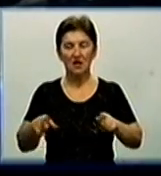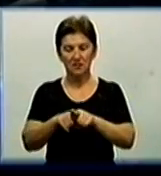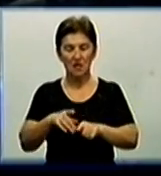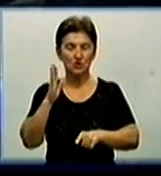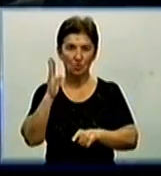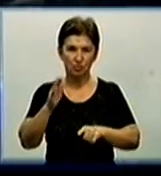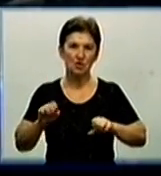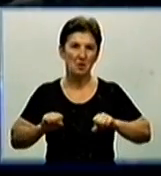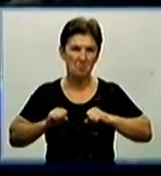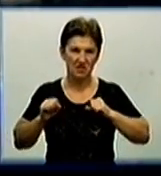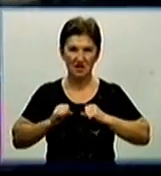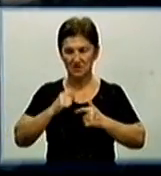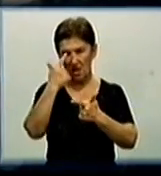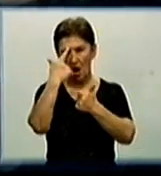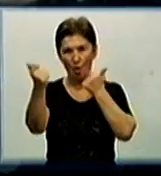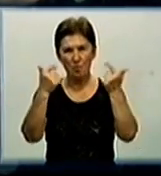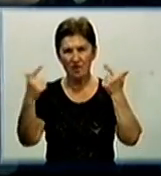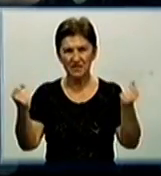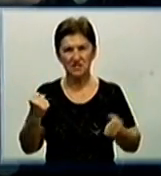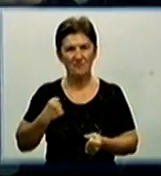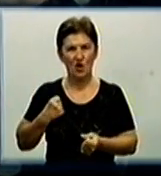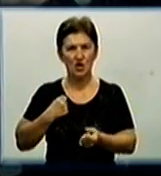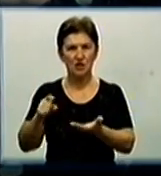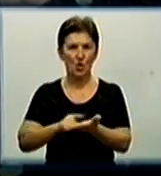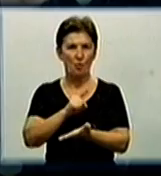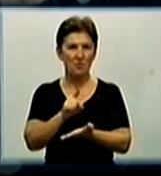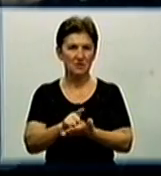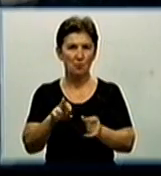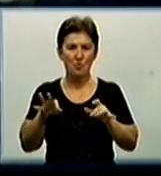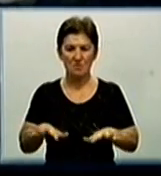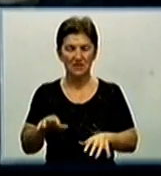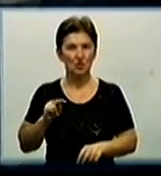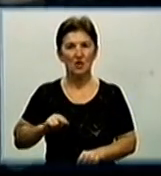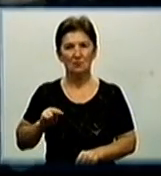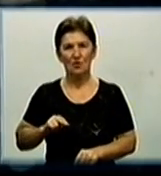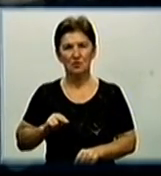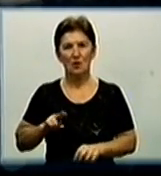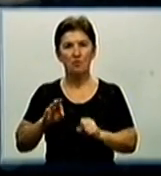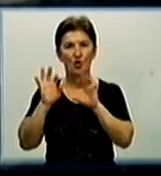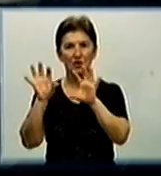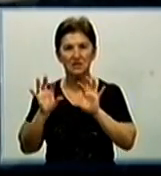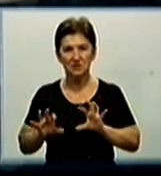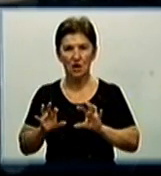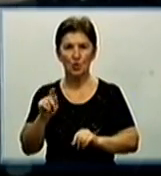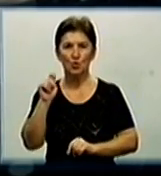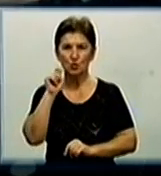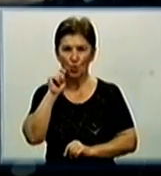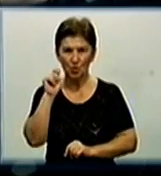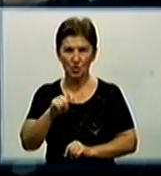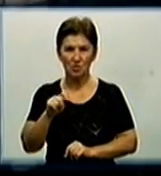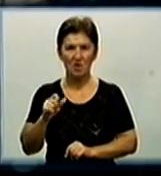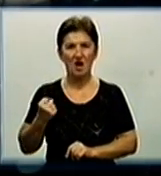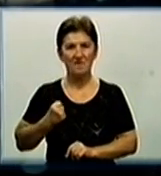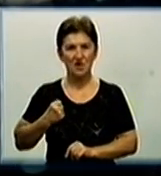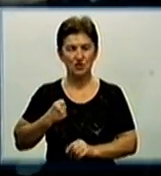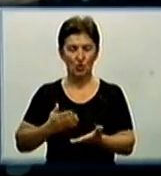оповістити даного військовообов'язаного по місту роботи. Согласно закону України про військову боротьбу к військову службу,